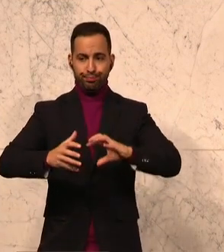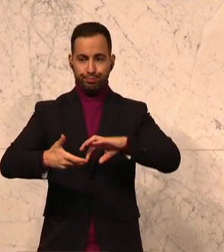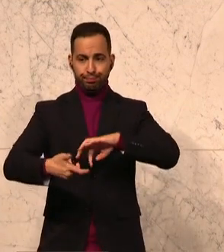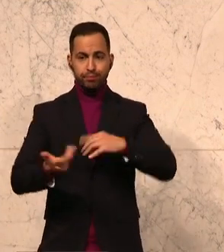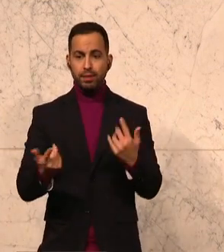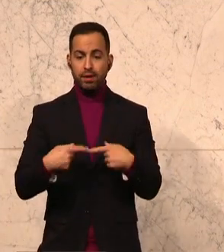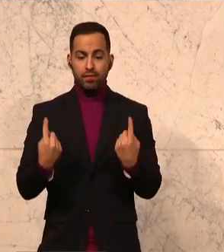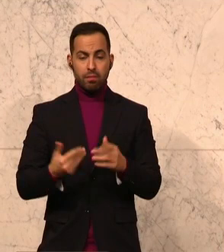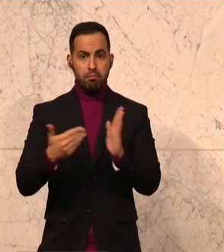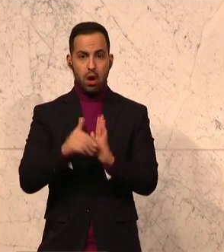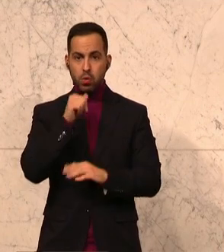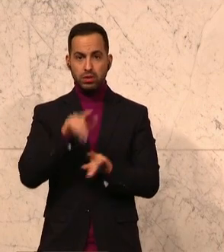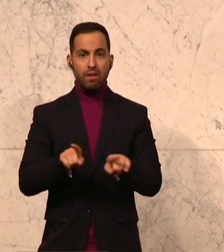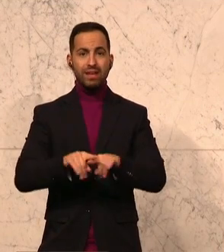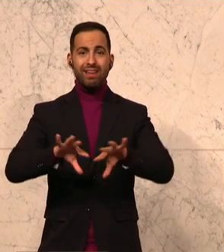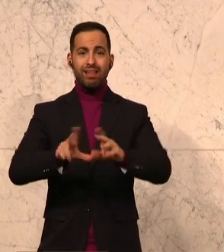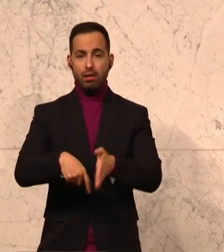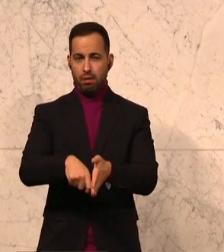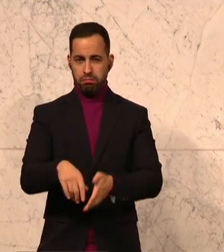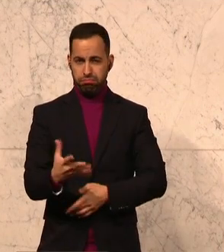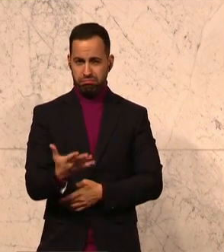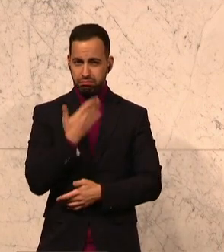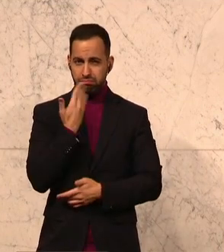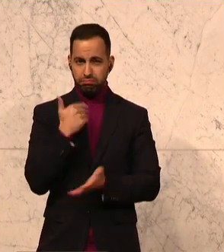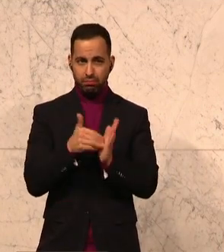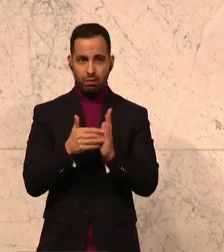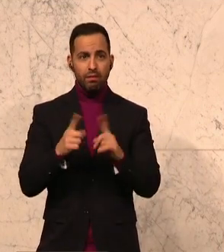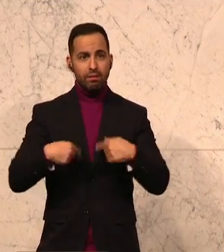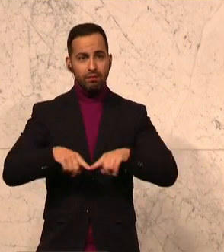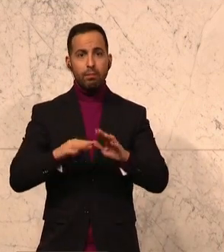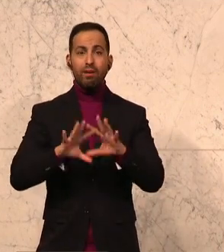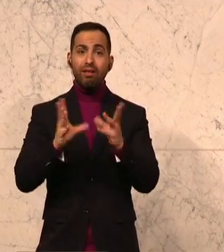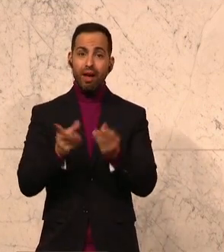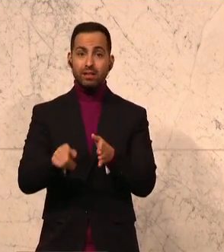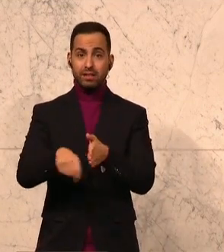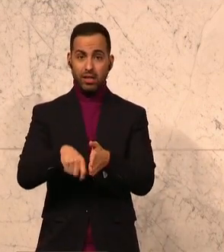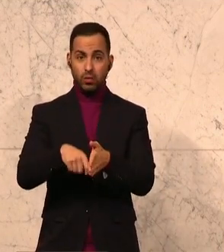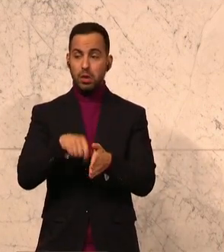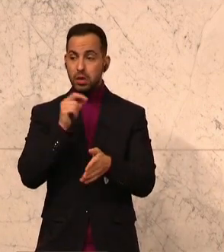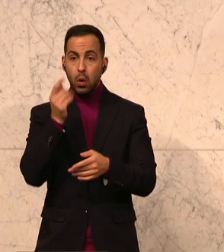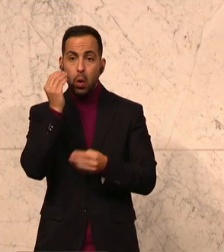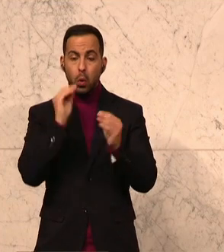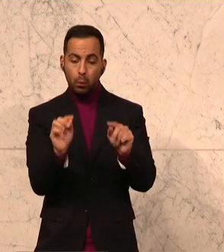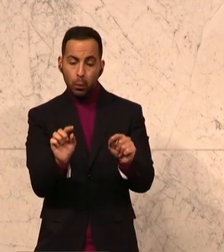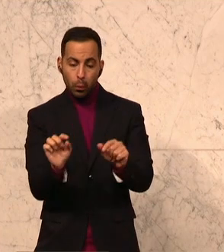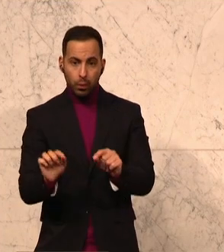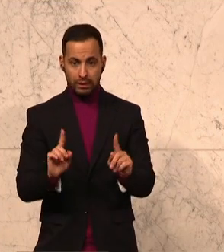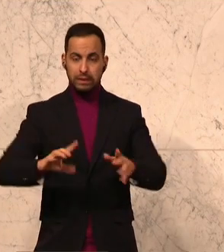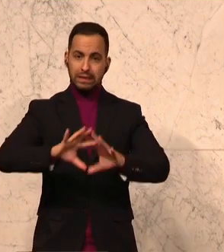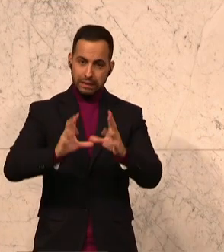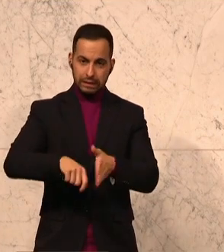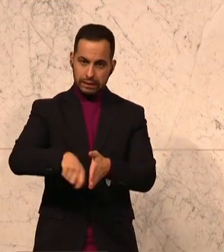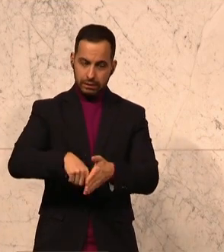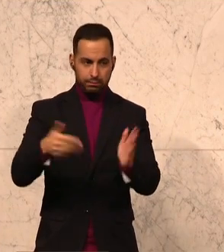brauchen hier keine Generalsanierung, das muss man so sagen. Wir brauchen eine Generalsanierung und hier keine kosmetischen Korrekturen.